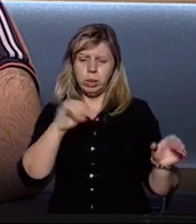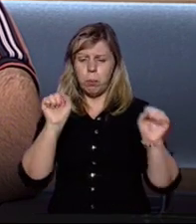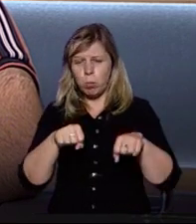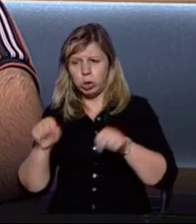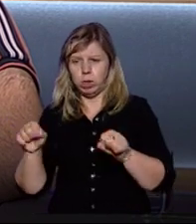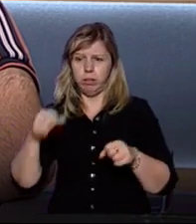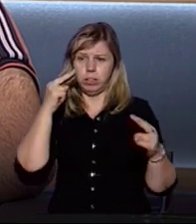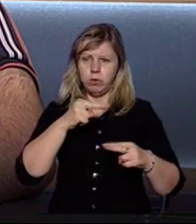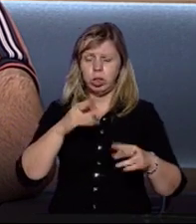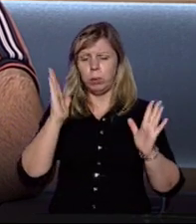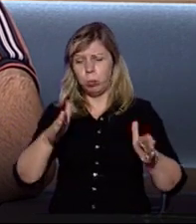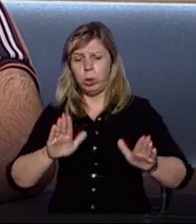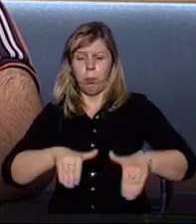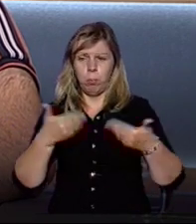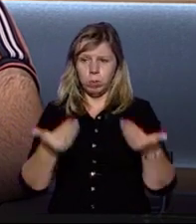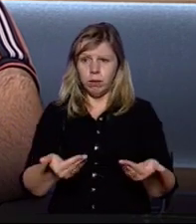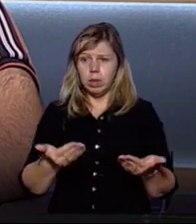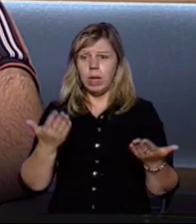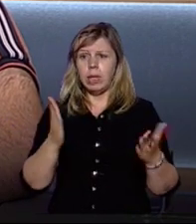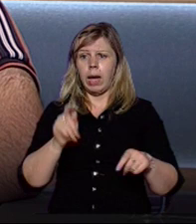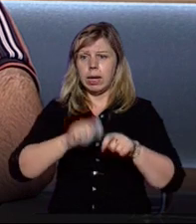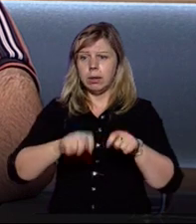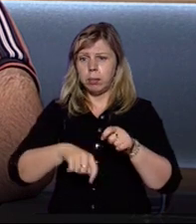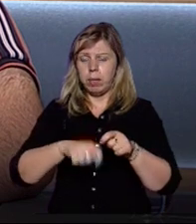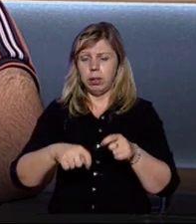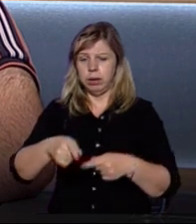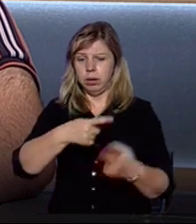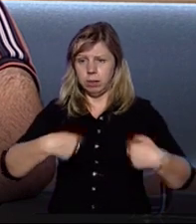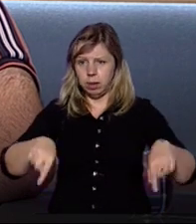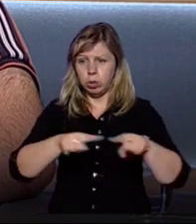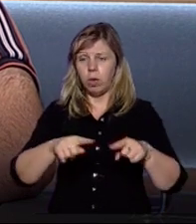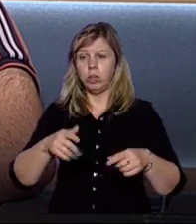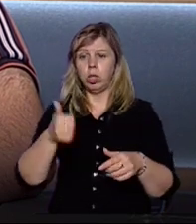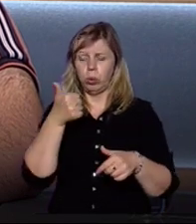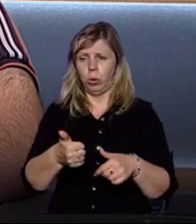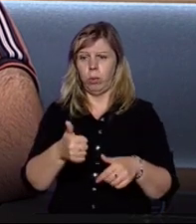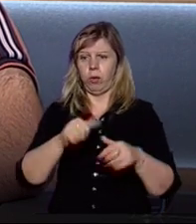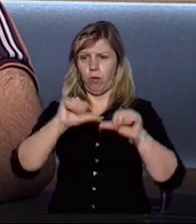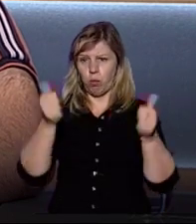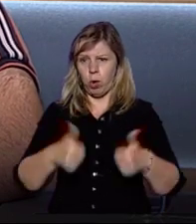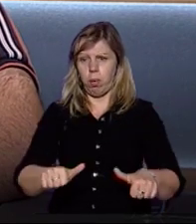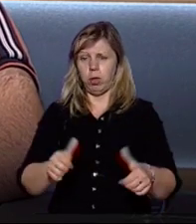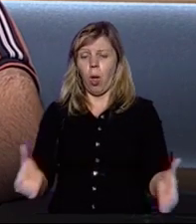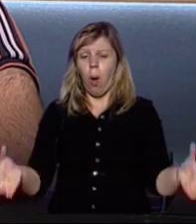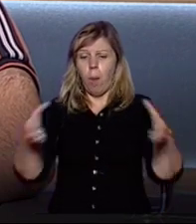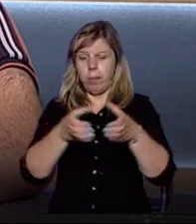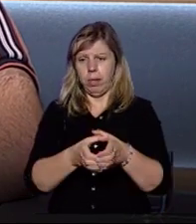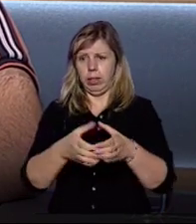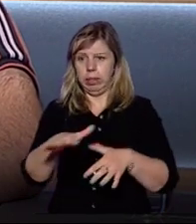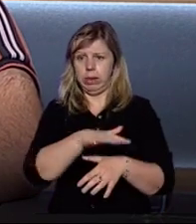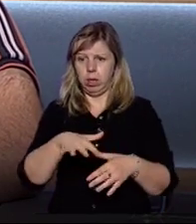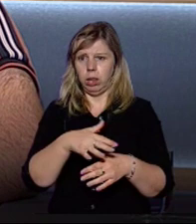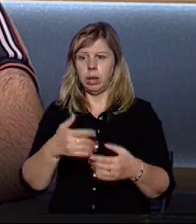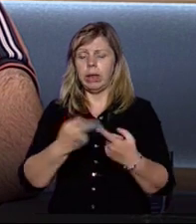специфічні, і будемо пропонувати, як експертне середовище, добре, якісно сформувати об'єднані територіальні